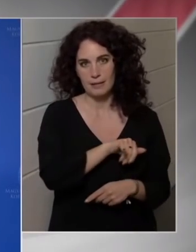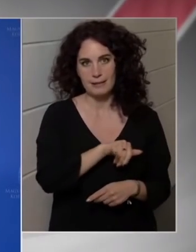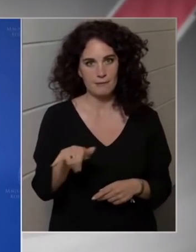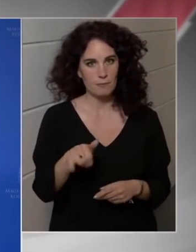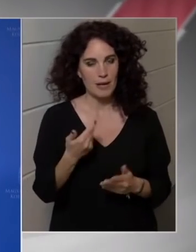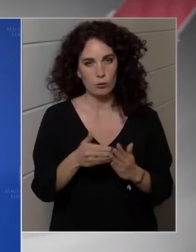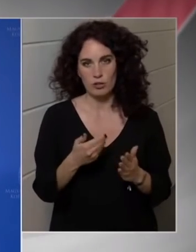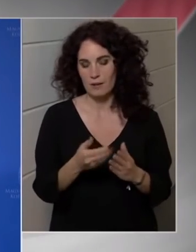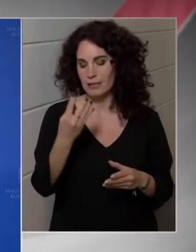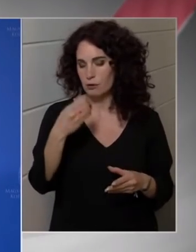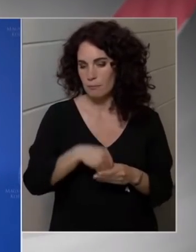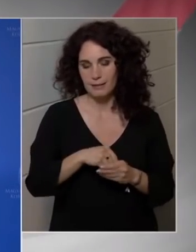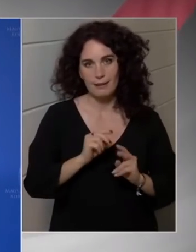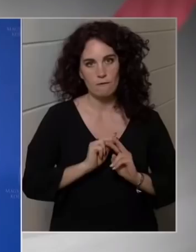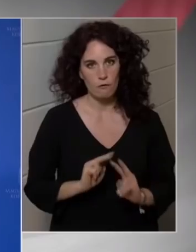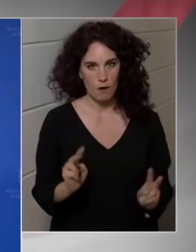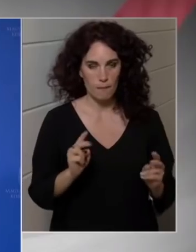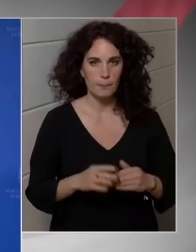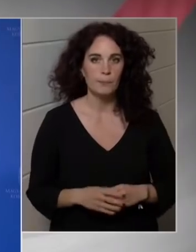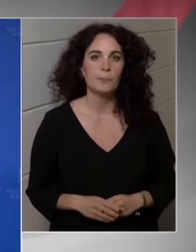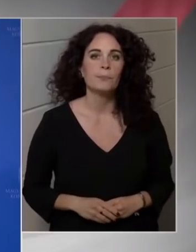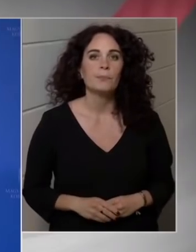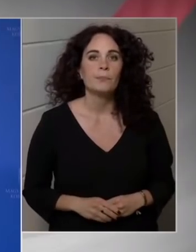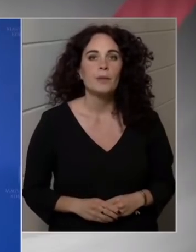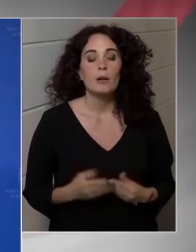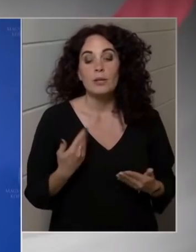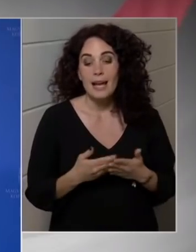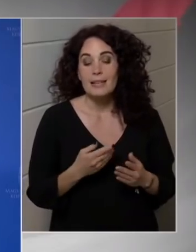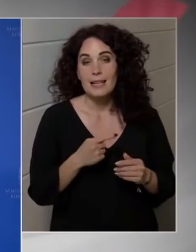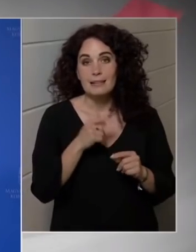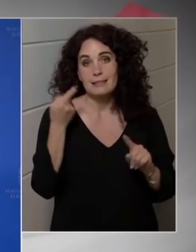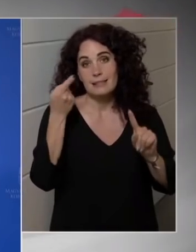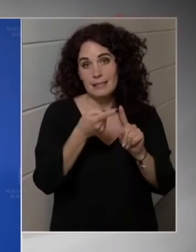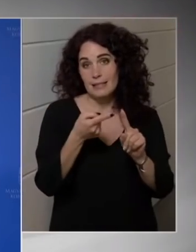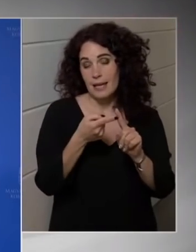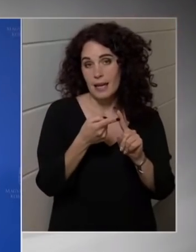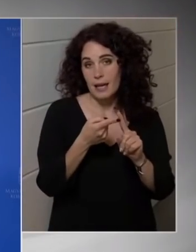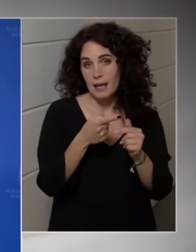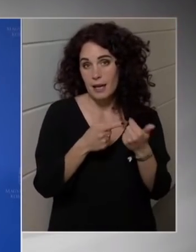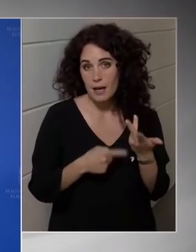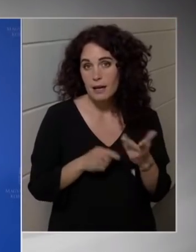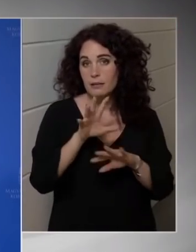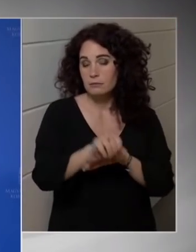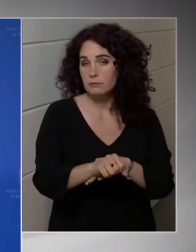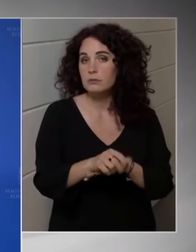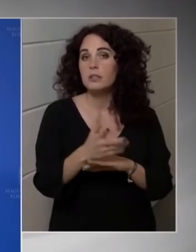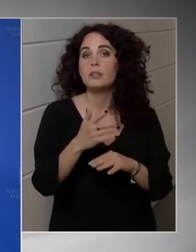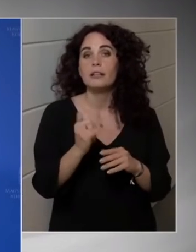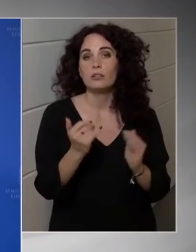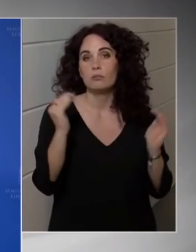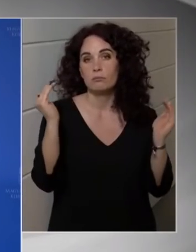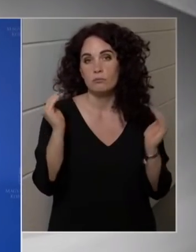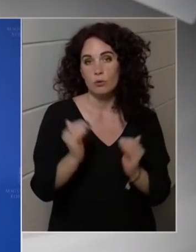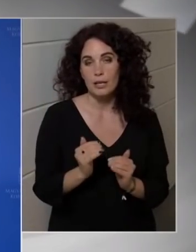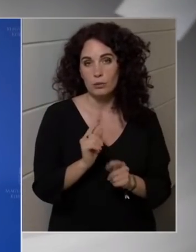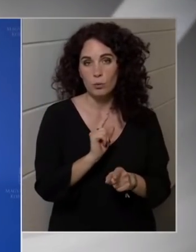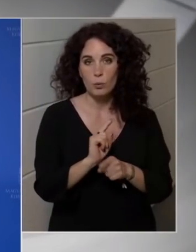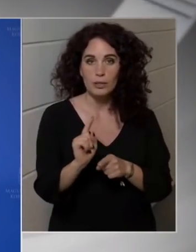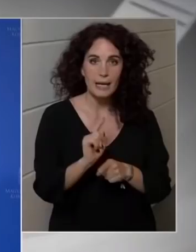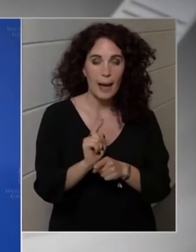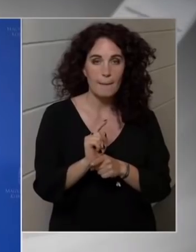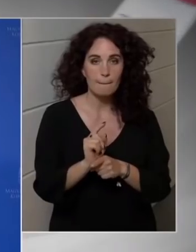egyevet is bevezetni, de a jövő évi költségetésben is ugyanannyi pénz családtámogatásra rendelkezésre áll, mint amennyi az idei évi